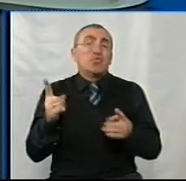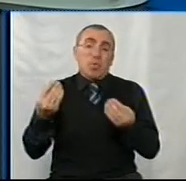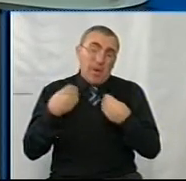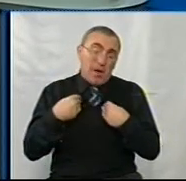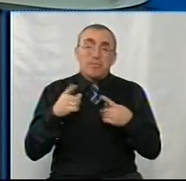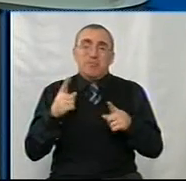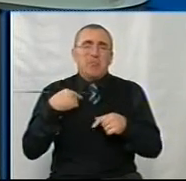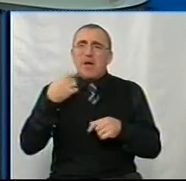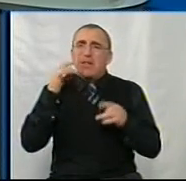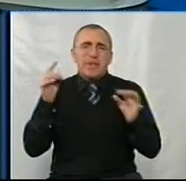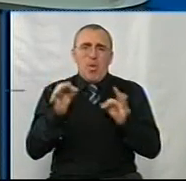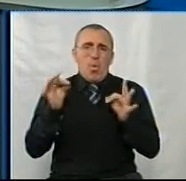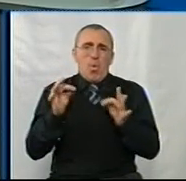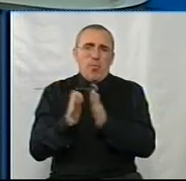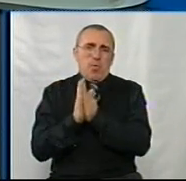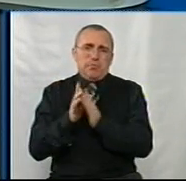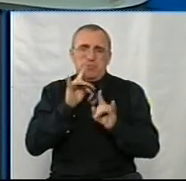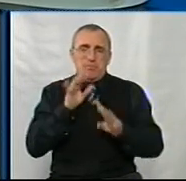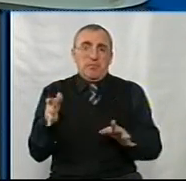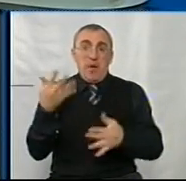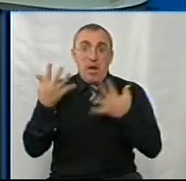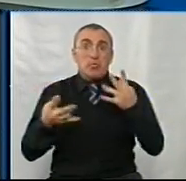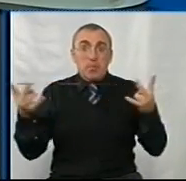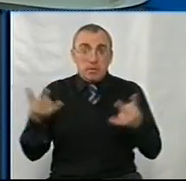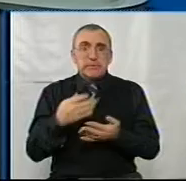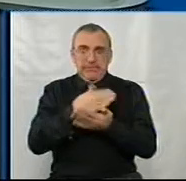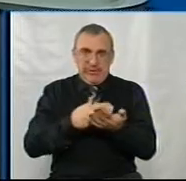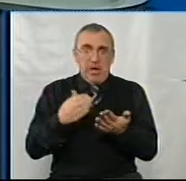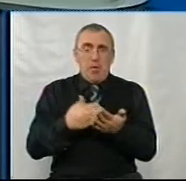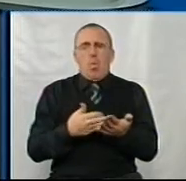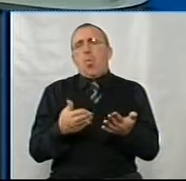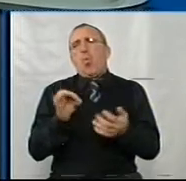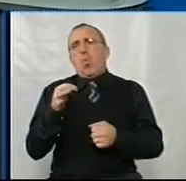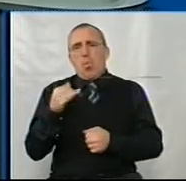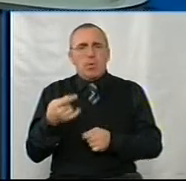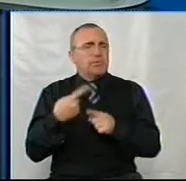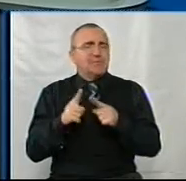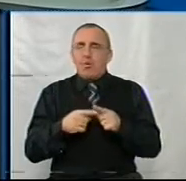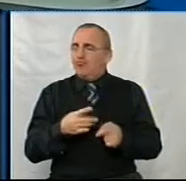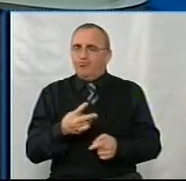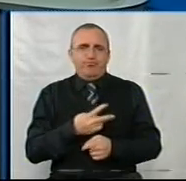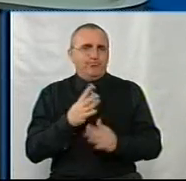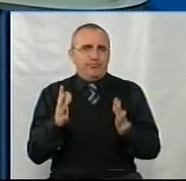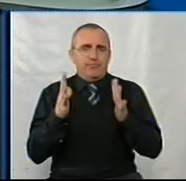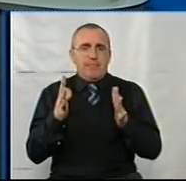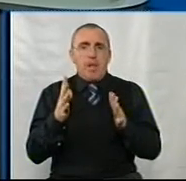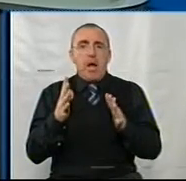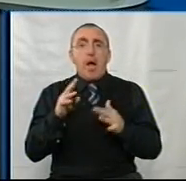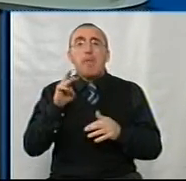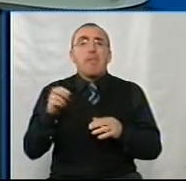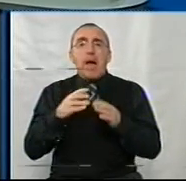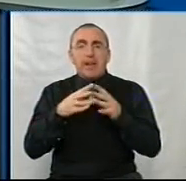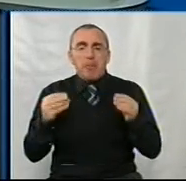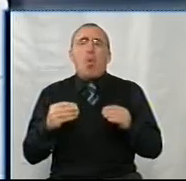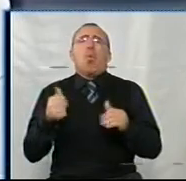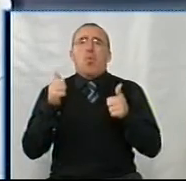дасти, ми ніколи не будемо просити. А я кажу, якщо треба сало, ой, це залюбки візьмем, а ми з лимоном, ой,